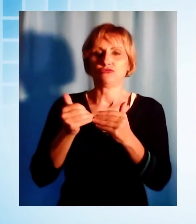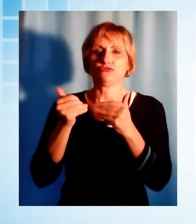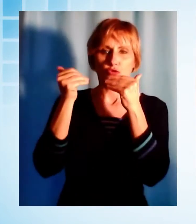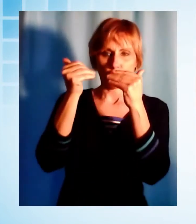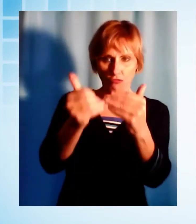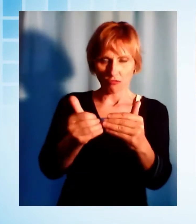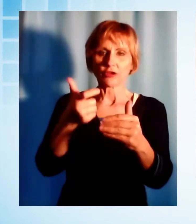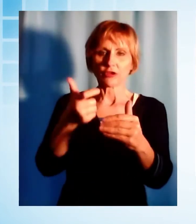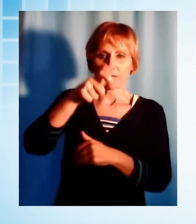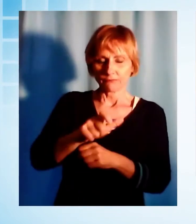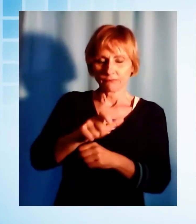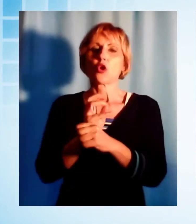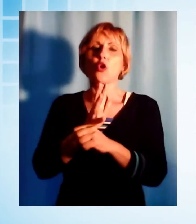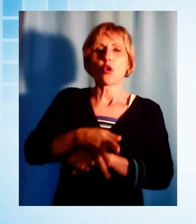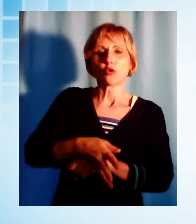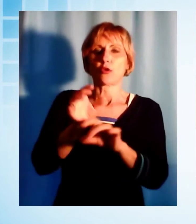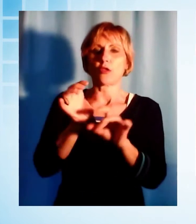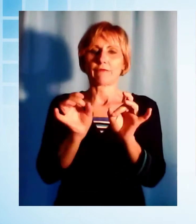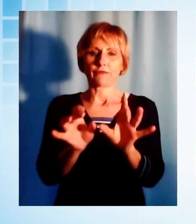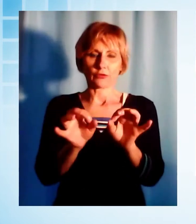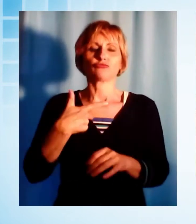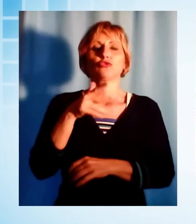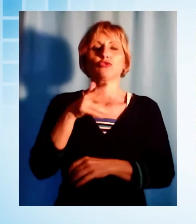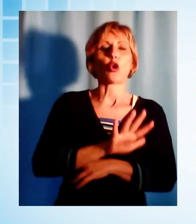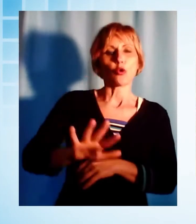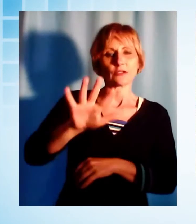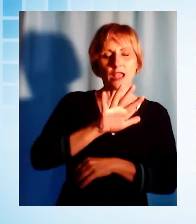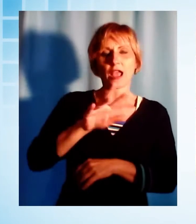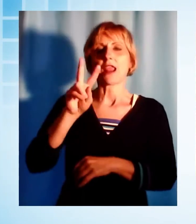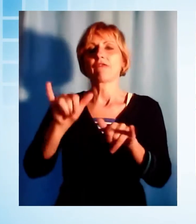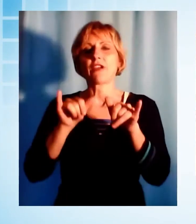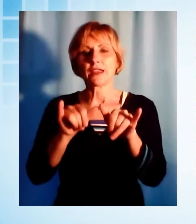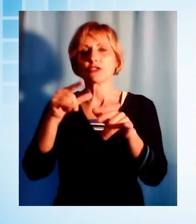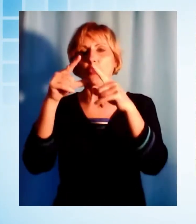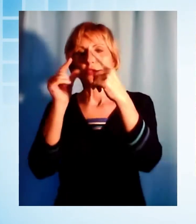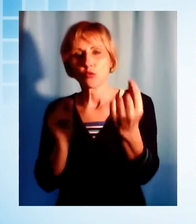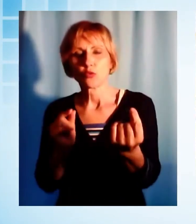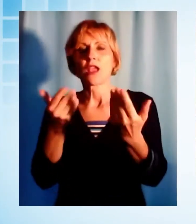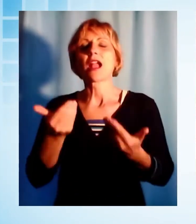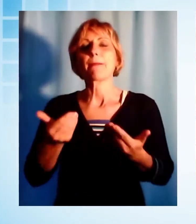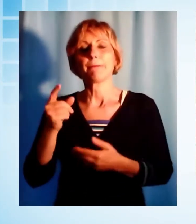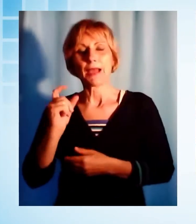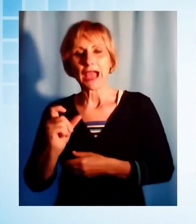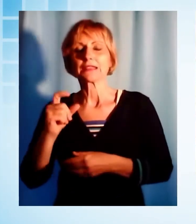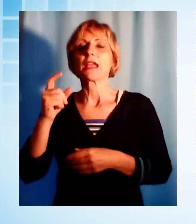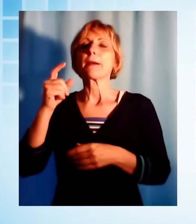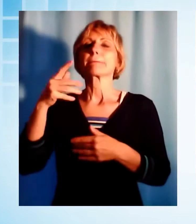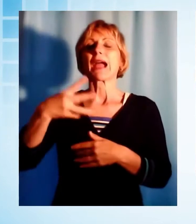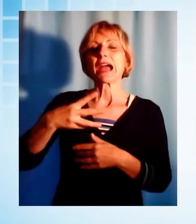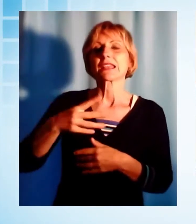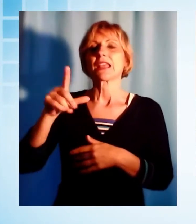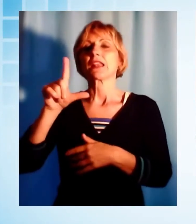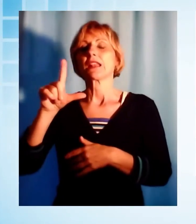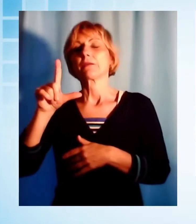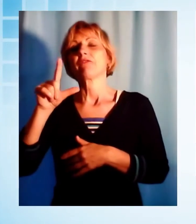'emergenza coronavirus. Oltre alla Toscana si tratta del Veneto, della Liguria, della Campania, delle Marche, della Puglia e della Val d'Aosta. I